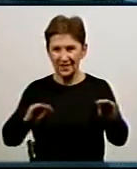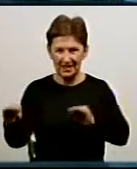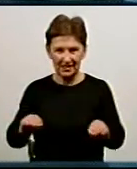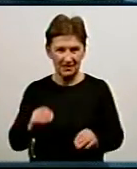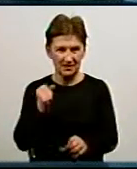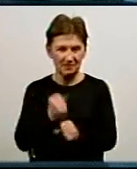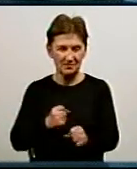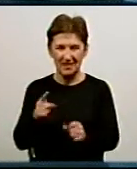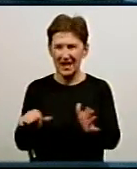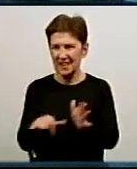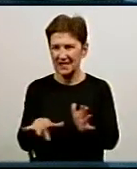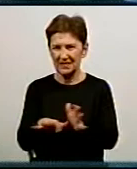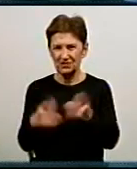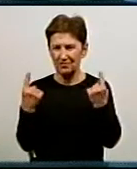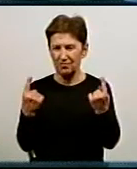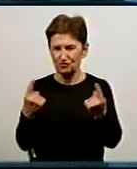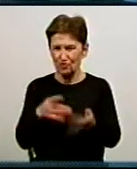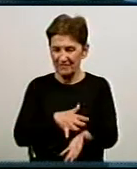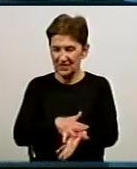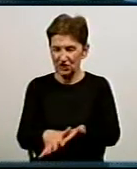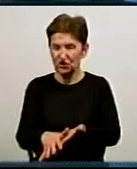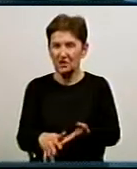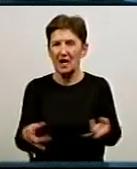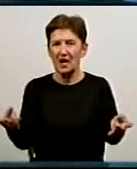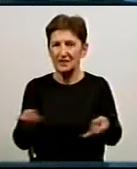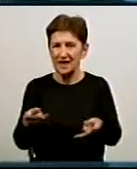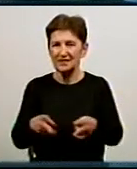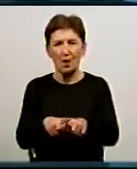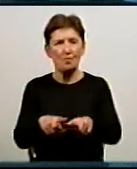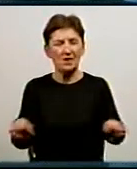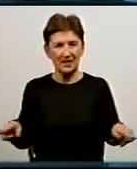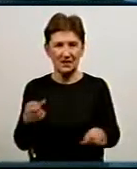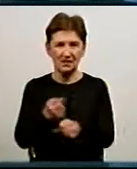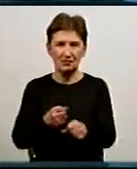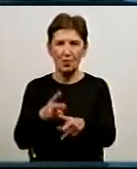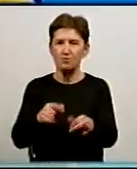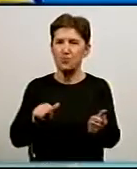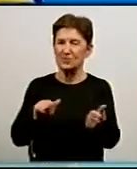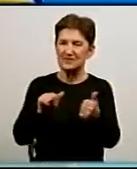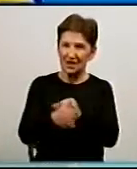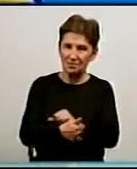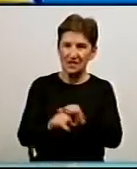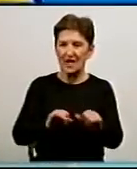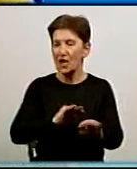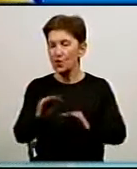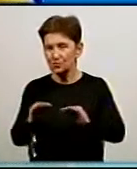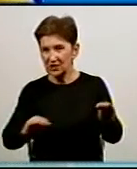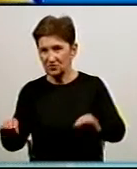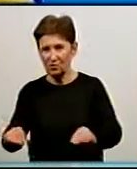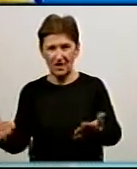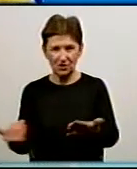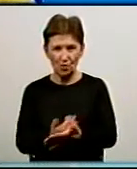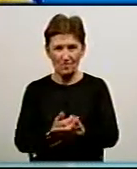кількість електроенергії витрачає. Тобто необхідно паралельно робити роботи і по заміні трубопроводів, і по встановленню нового насосного